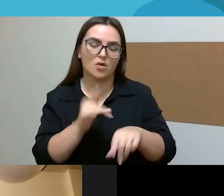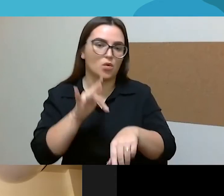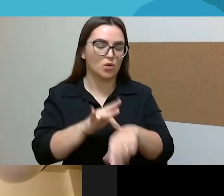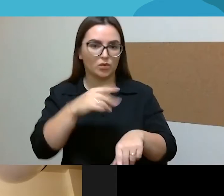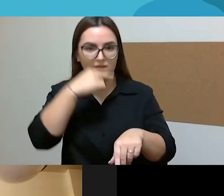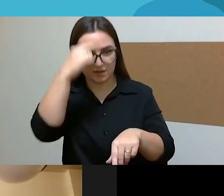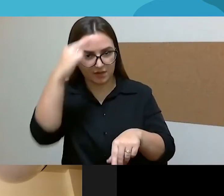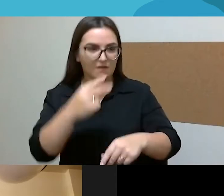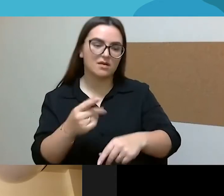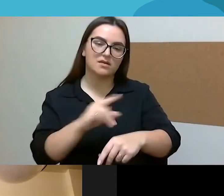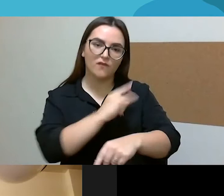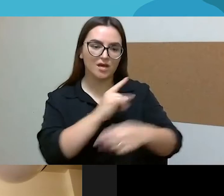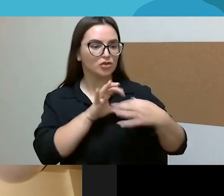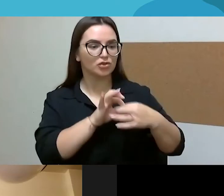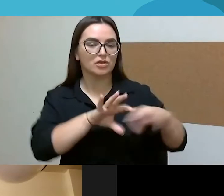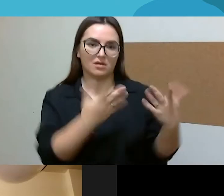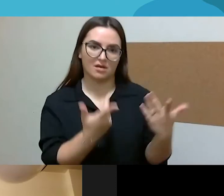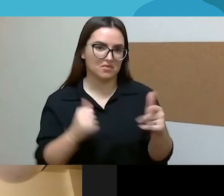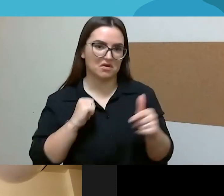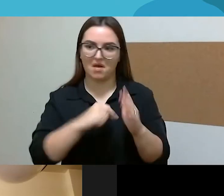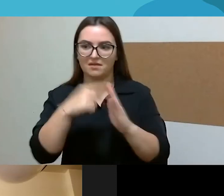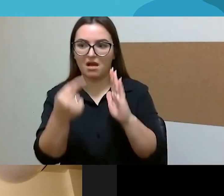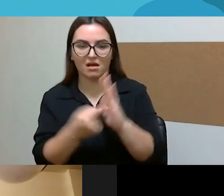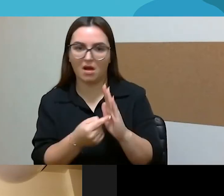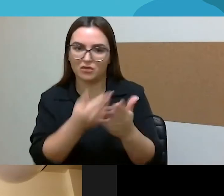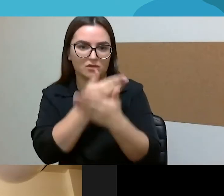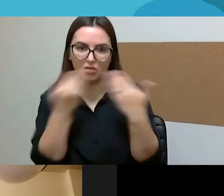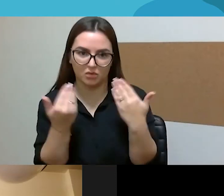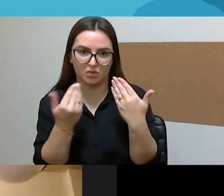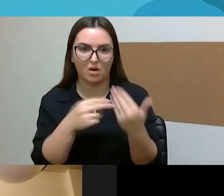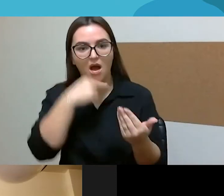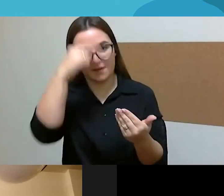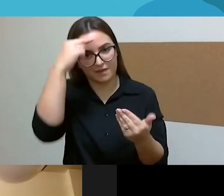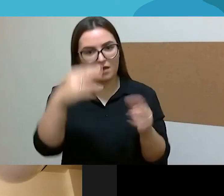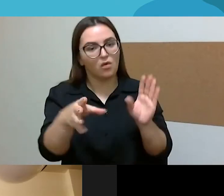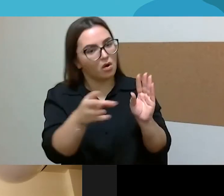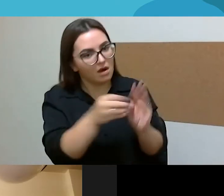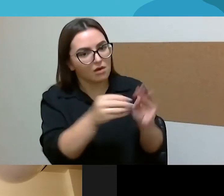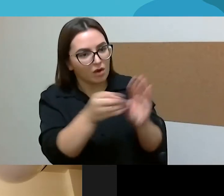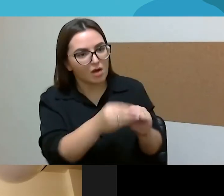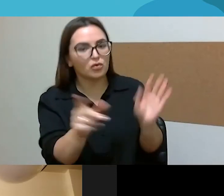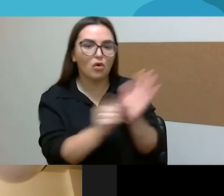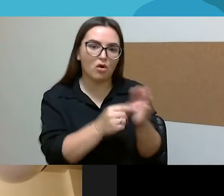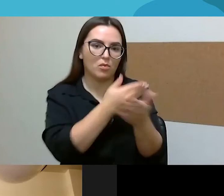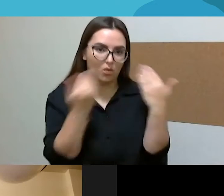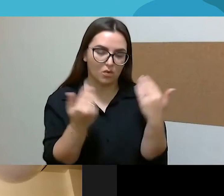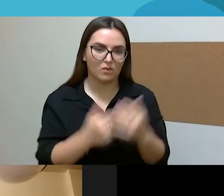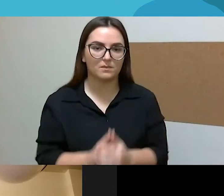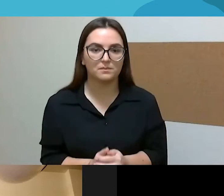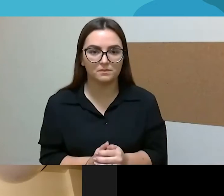Tai man nekilo klausimų, ar aš turėčiau prisidėti tėvystėje, arba būti kažkaip joje, aš visi norėjau matyti ten padaugiau.